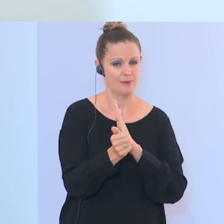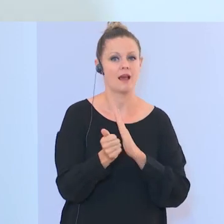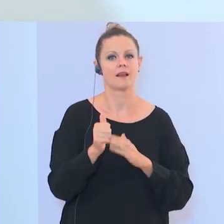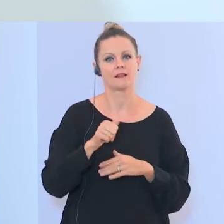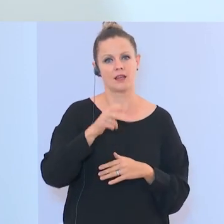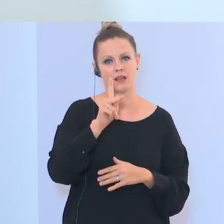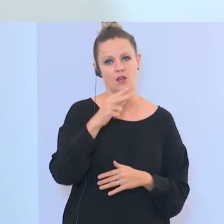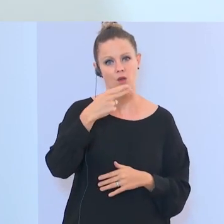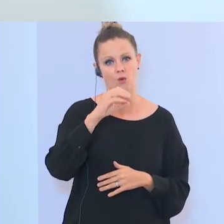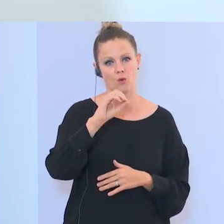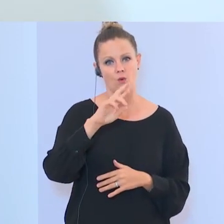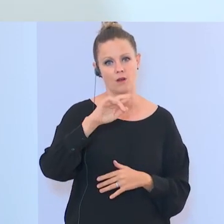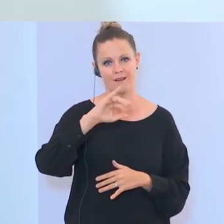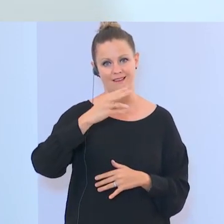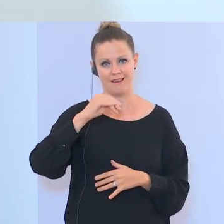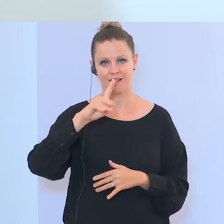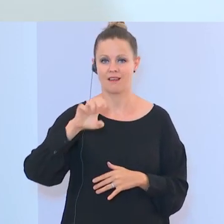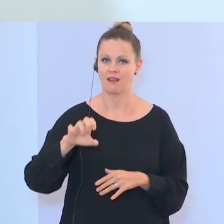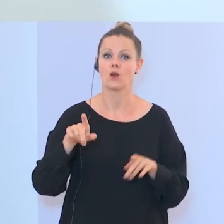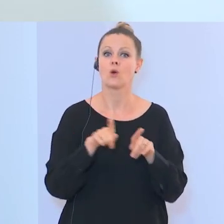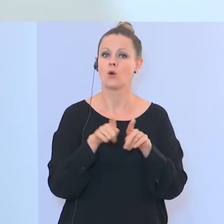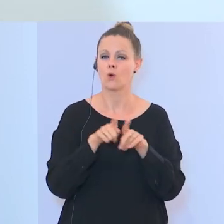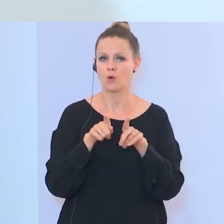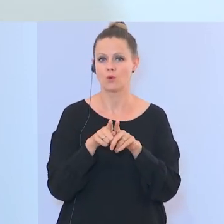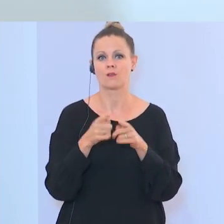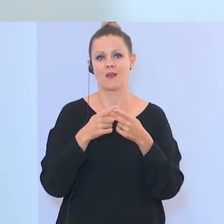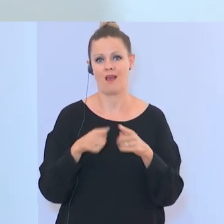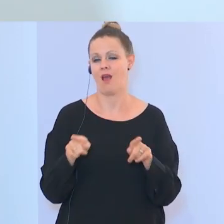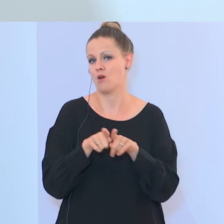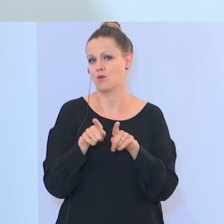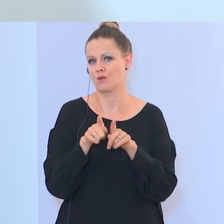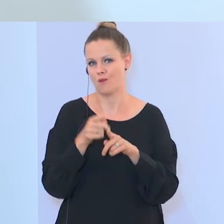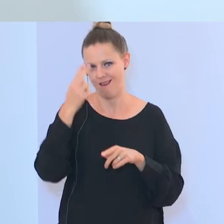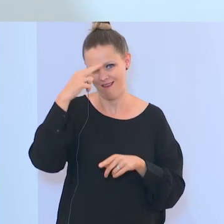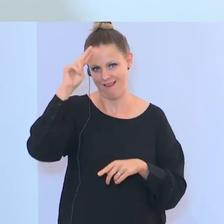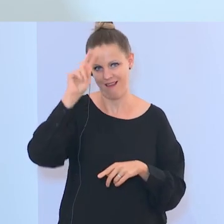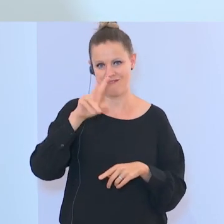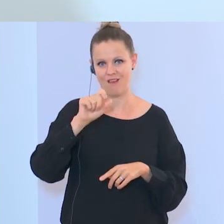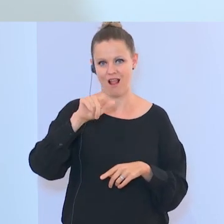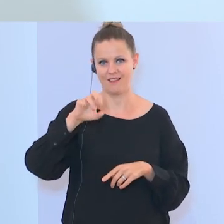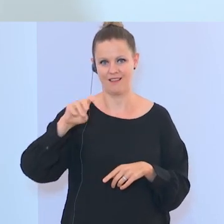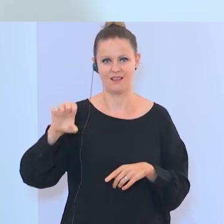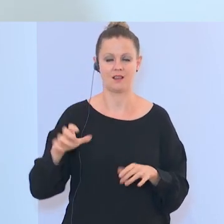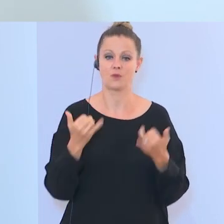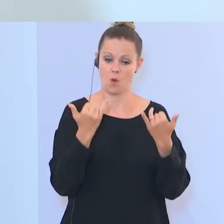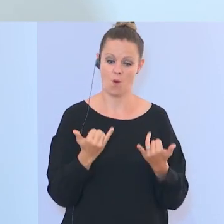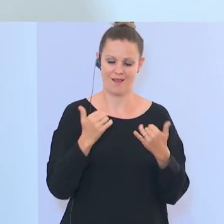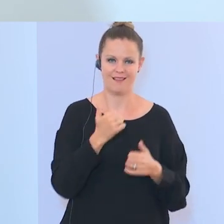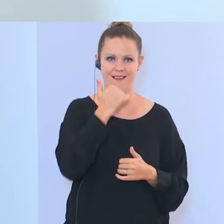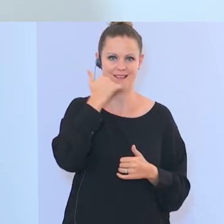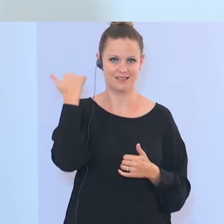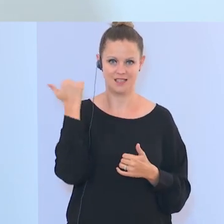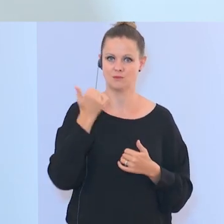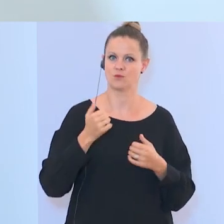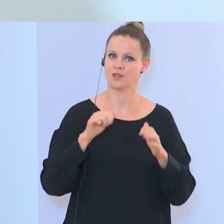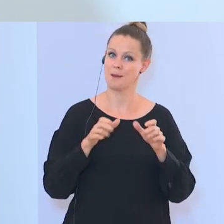gekommen sind, vielen Dank für Ihr Interesse. Wir dürfen heute über einen Meilenstein in der Extremismusprävention im Kampf gegen den